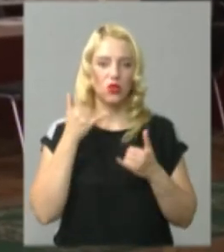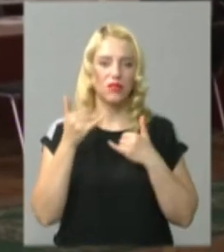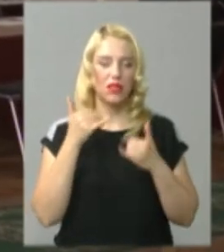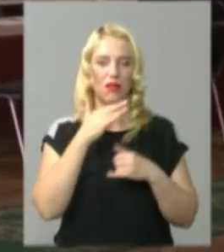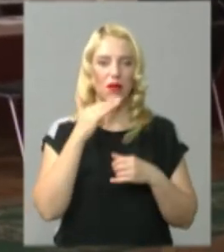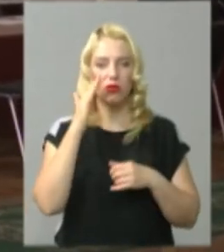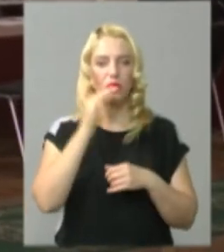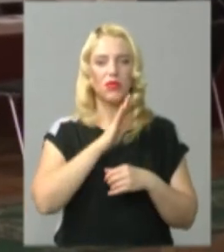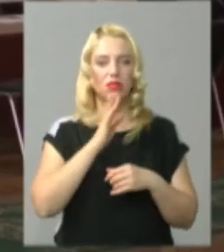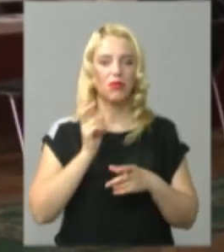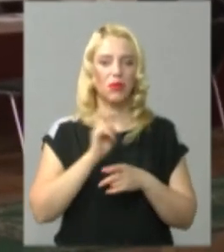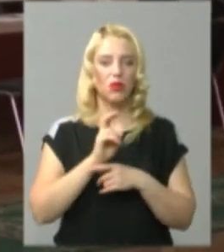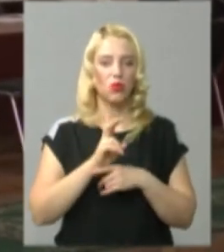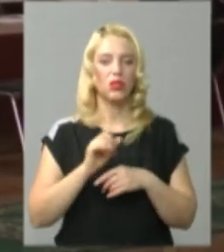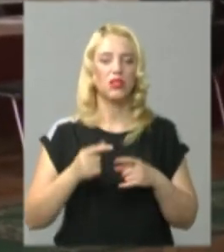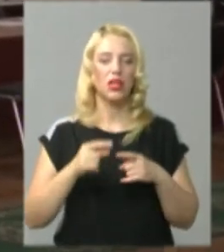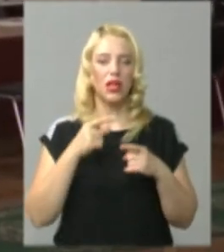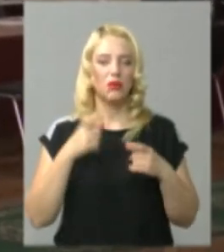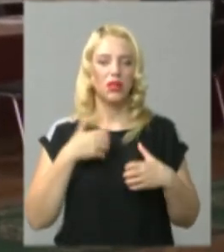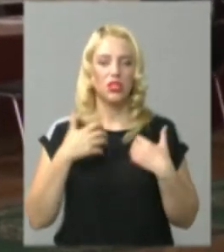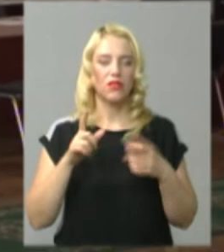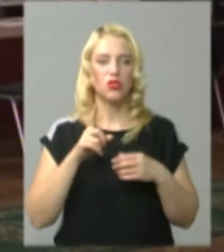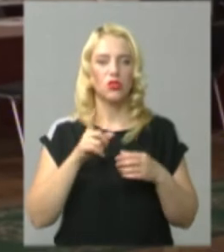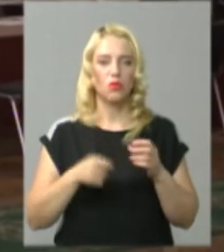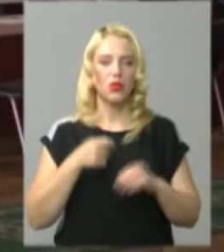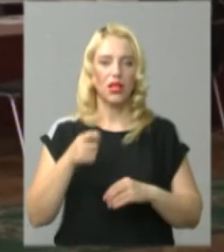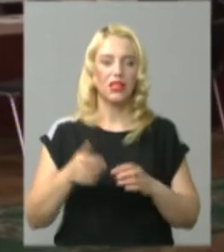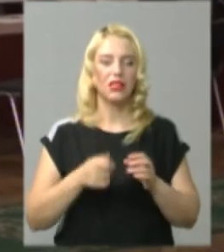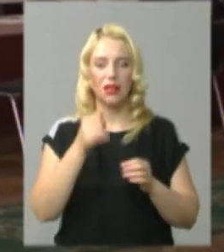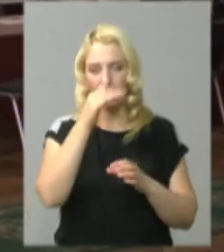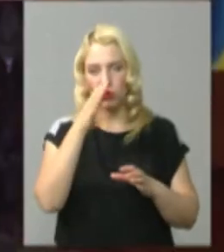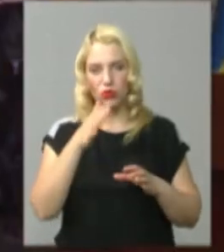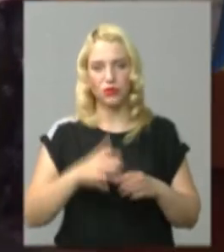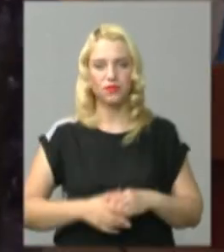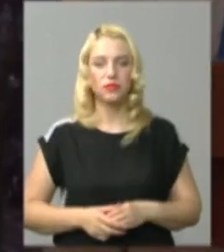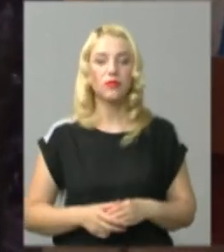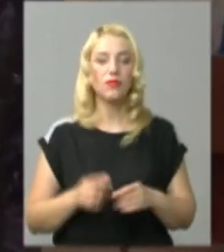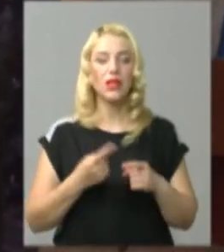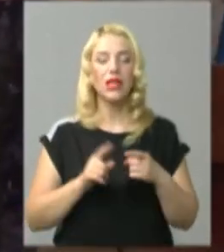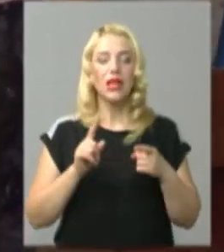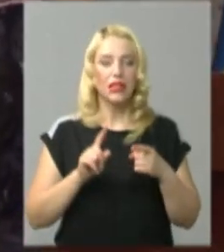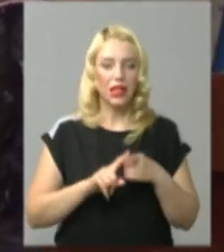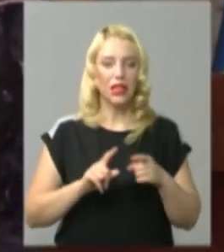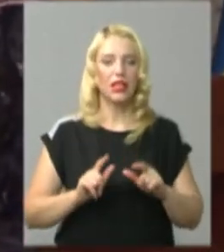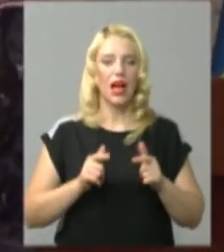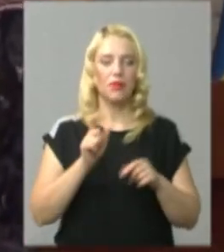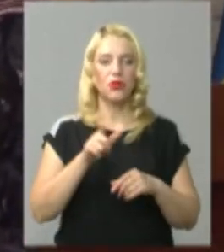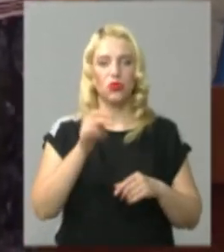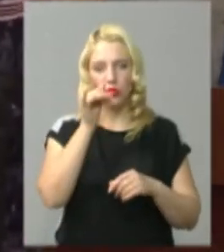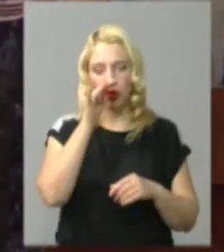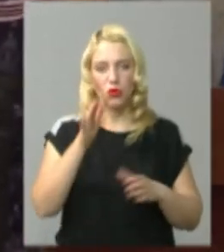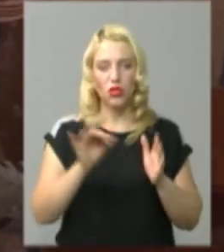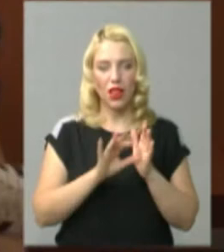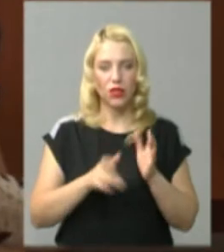приходять, дітей приходять, переживають, що подати заяву поки що не мають змоги. Зазвичай таких абітурієнтів, які не можуть